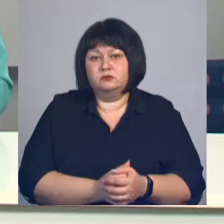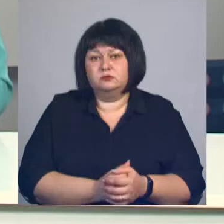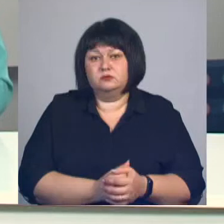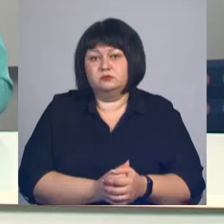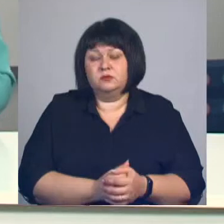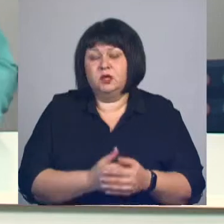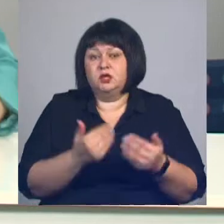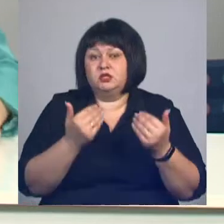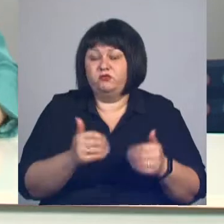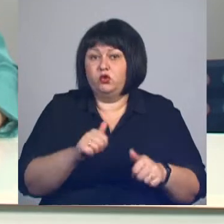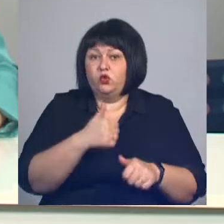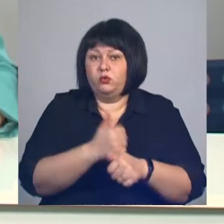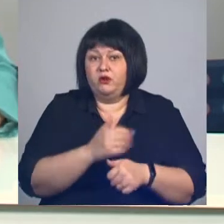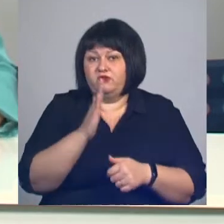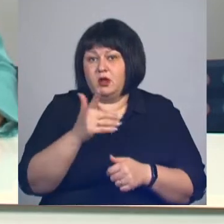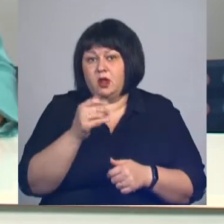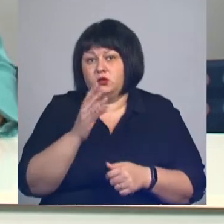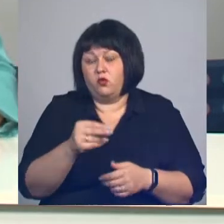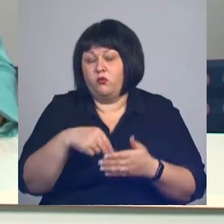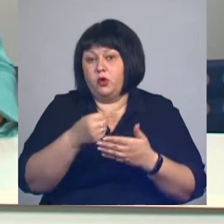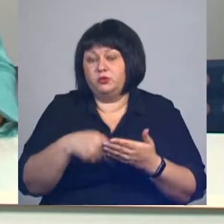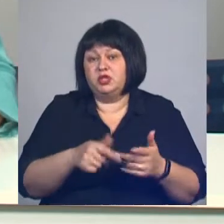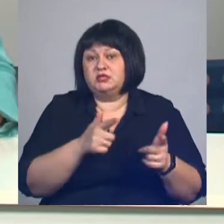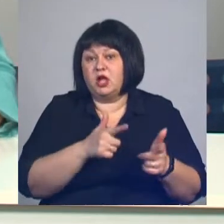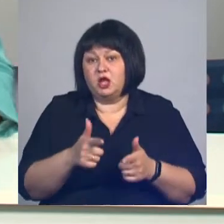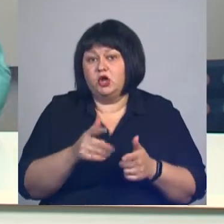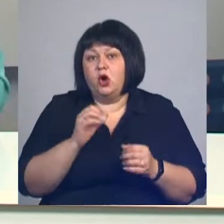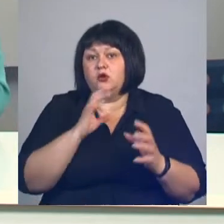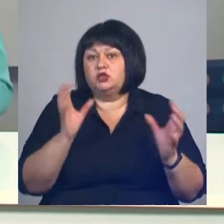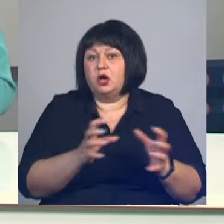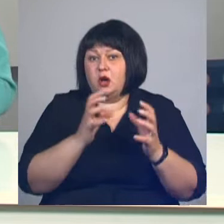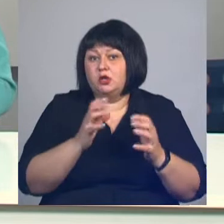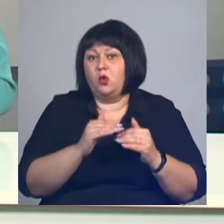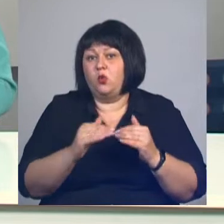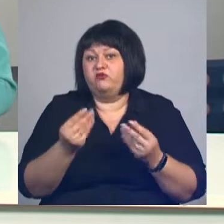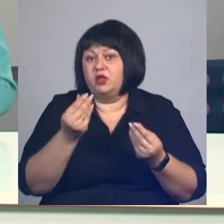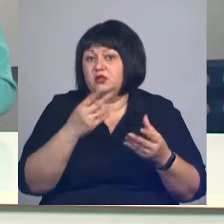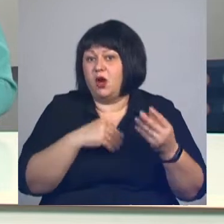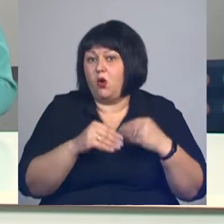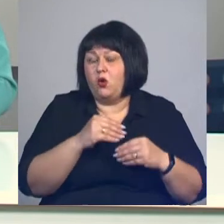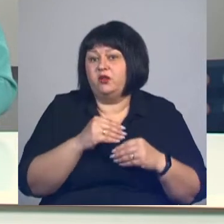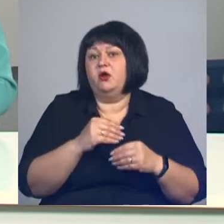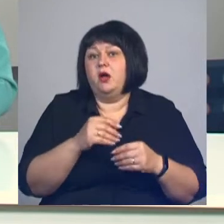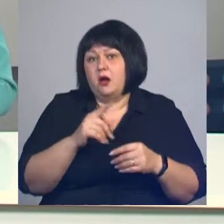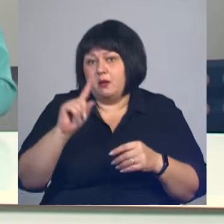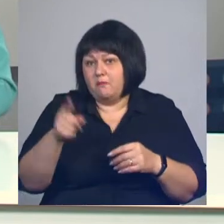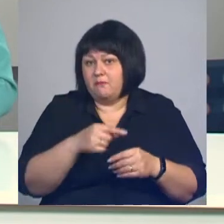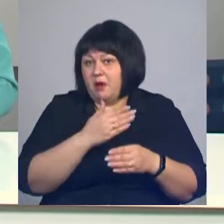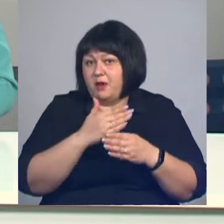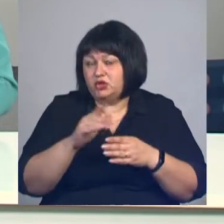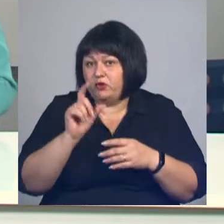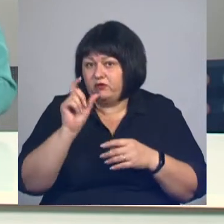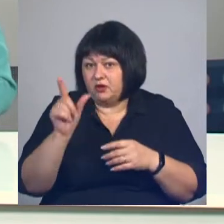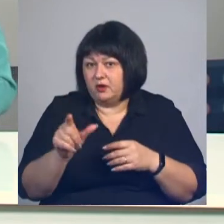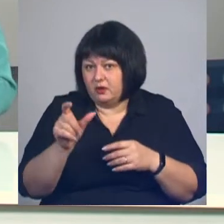Сегодня губернатор Вячеслав Гладков подписал соглашение о сохранении уровня доходов мобилизованных сотрудников с 11